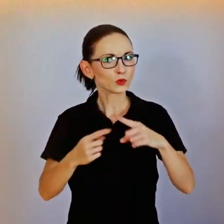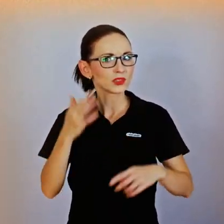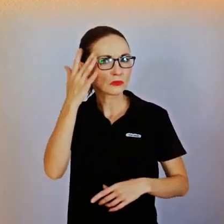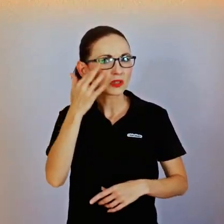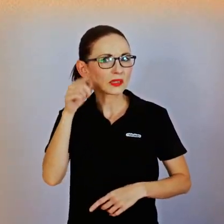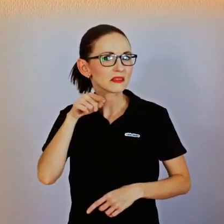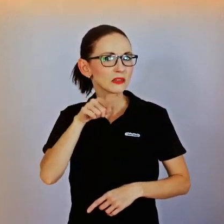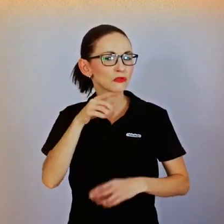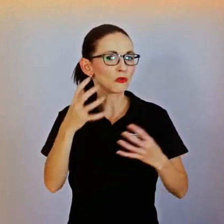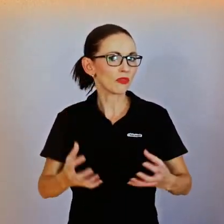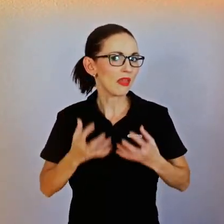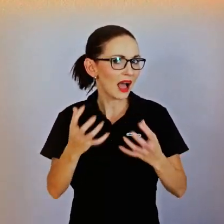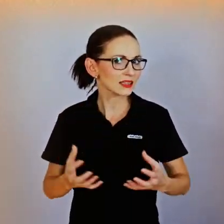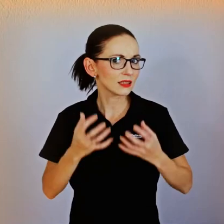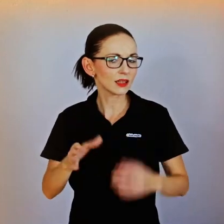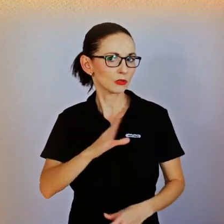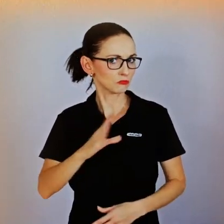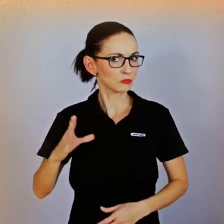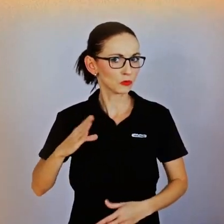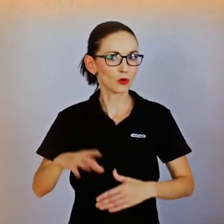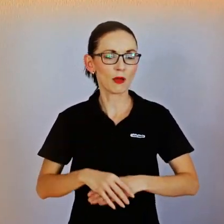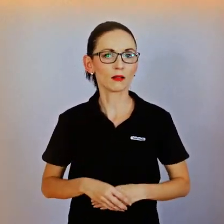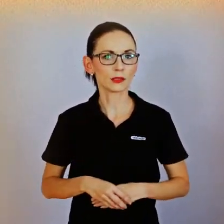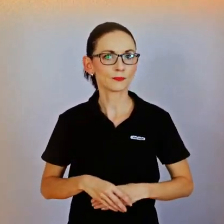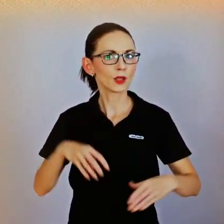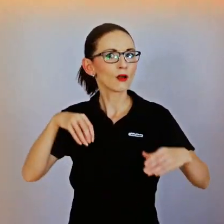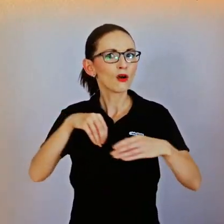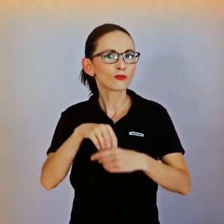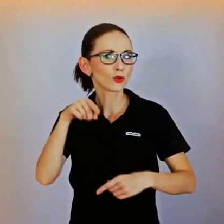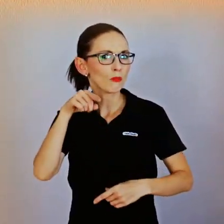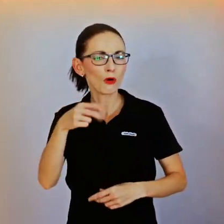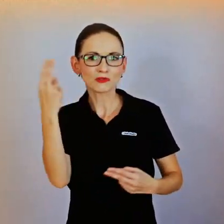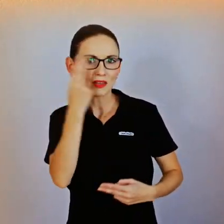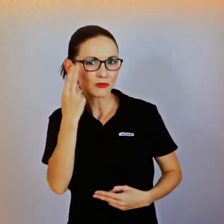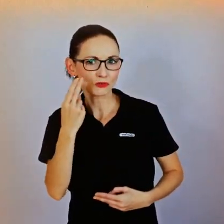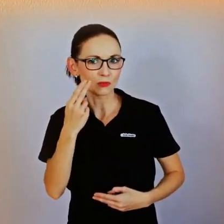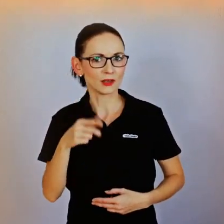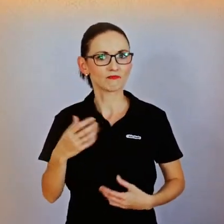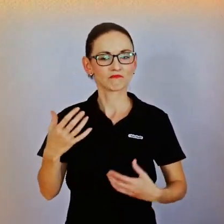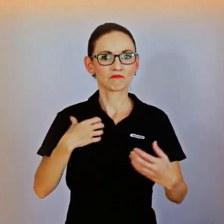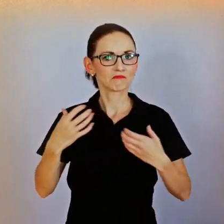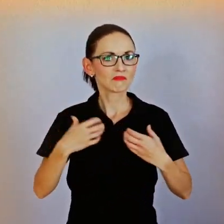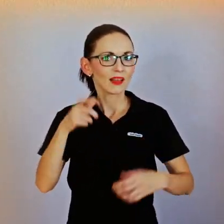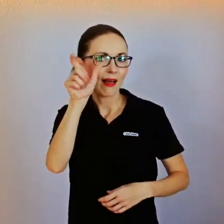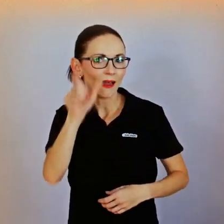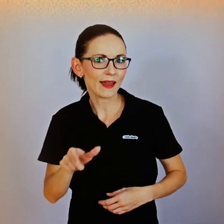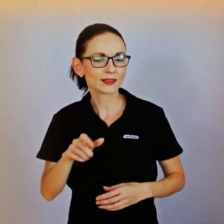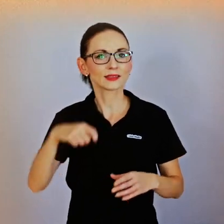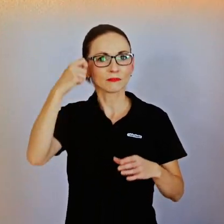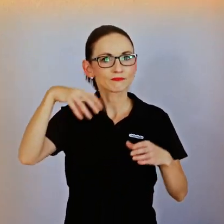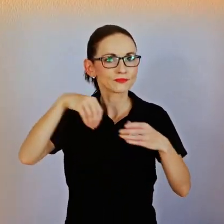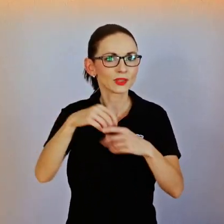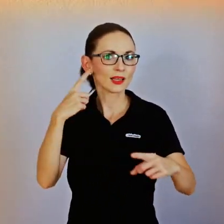rodina s ním třeba o pornografii vlastně hovořila, aby to nebylo jako, že to čistě zakáže,